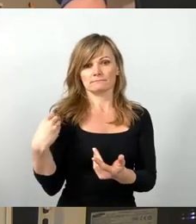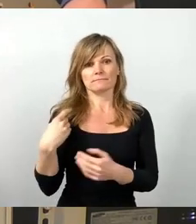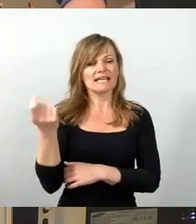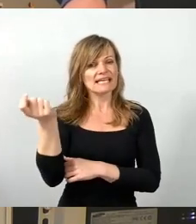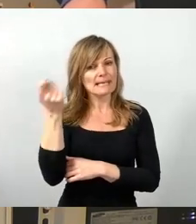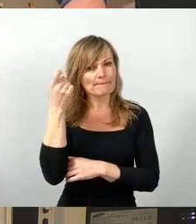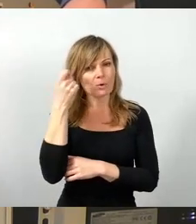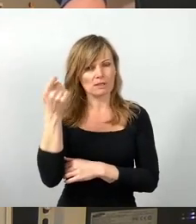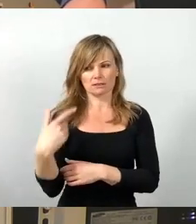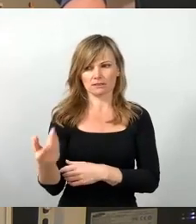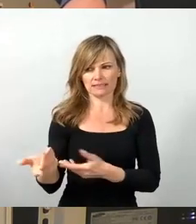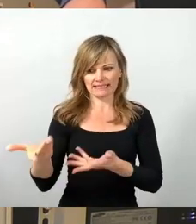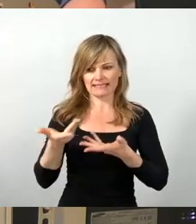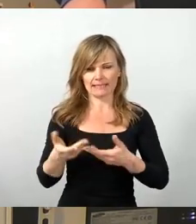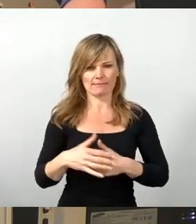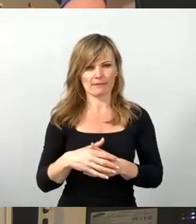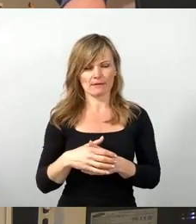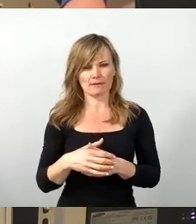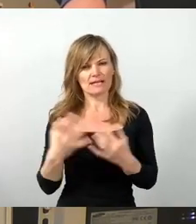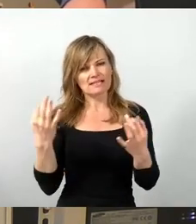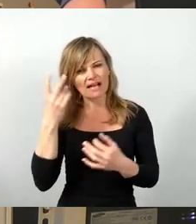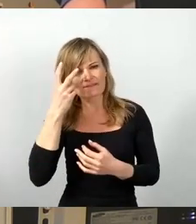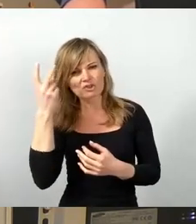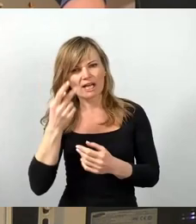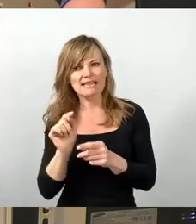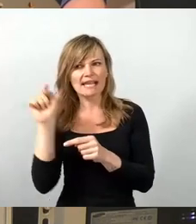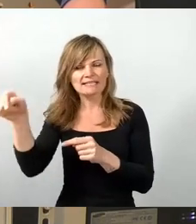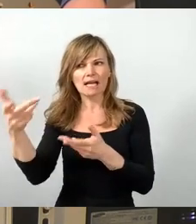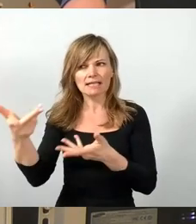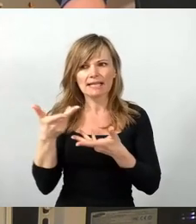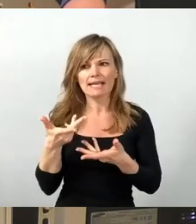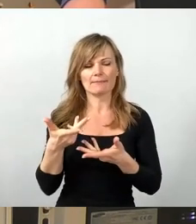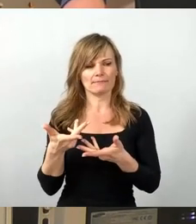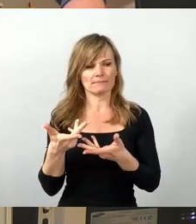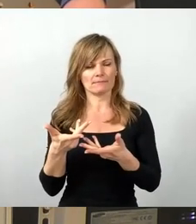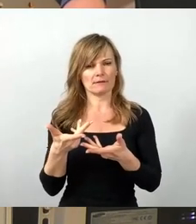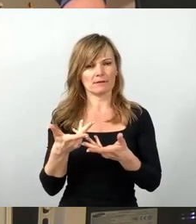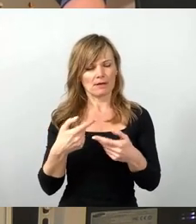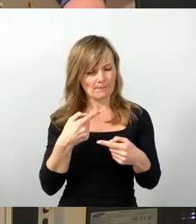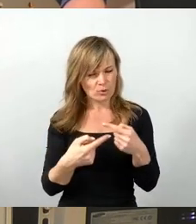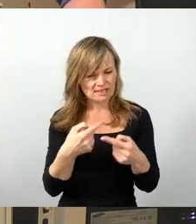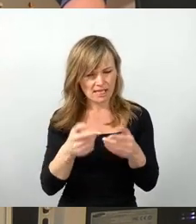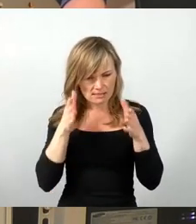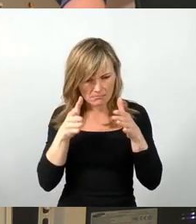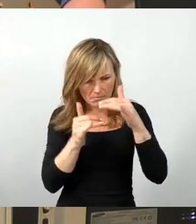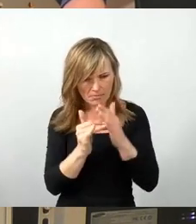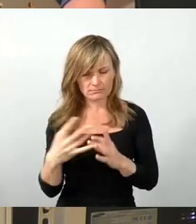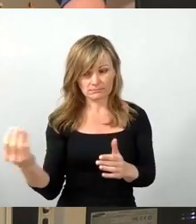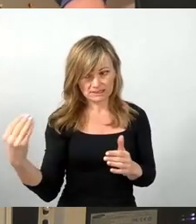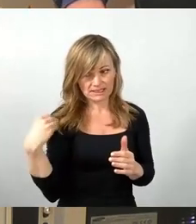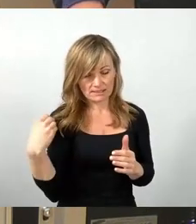reinzuholen, Prozesse zu befruchten, vielleicht auch Diskussionen anders zu führen, als wir sie in den, wie auch immer,